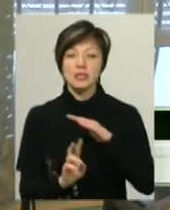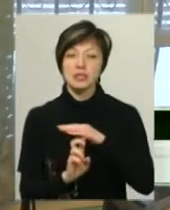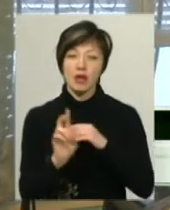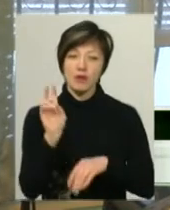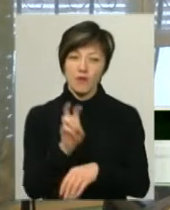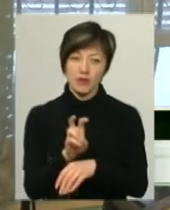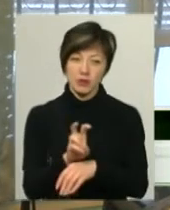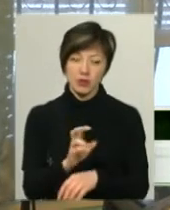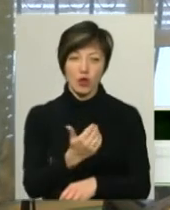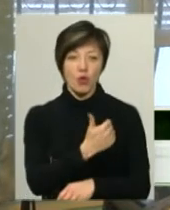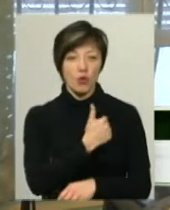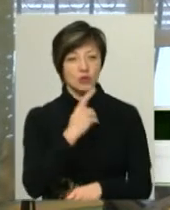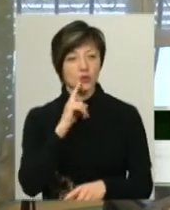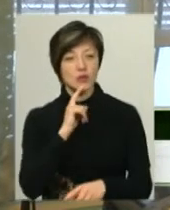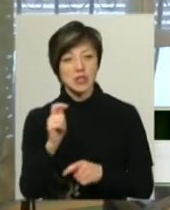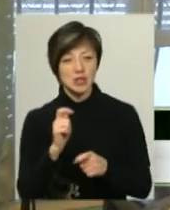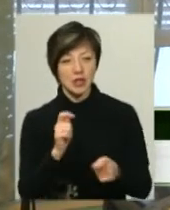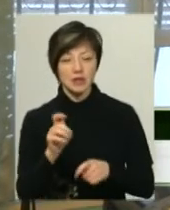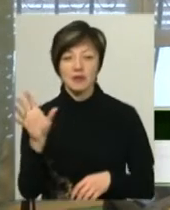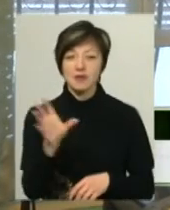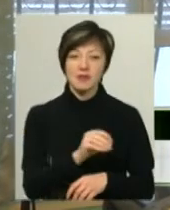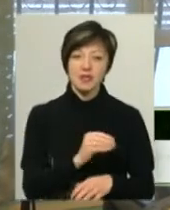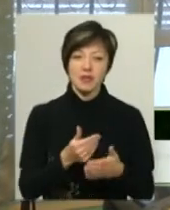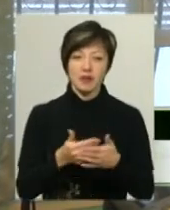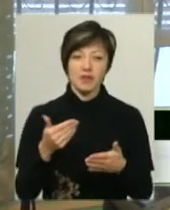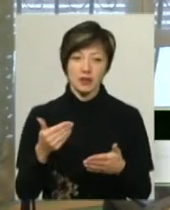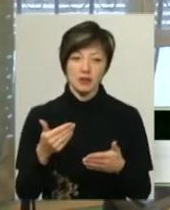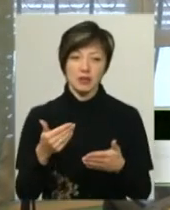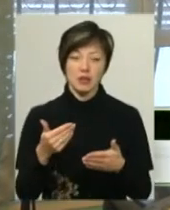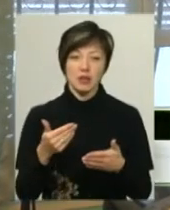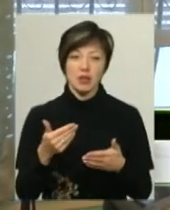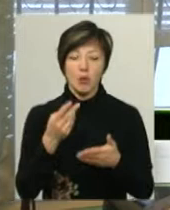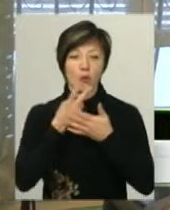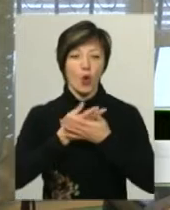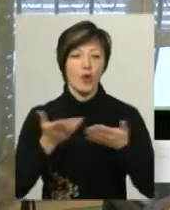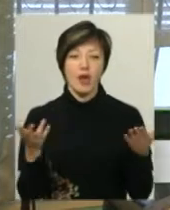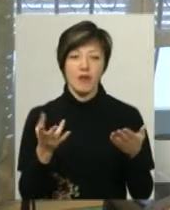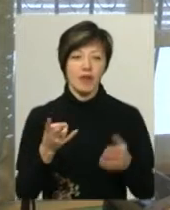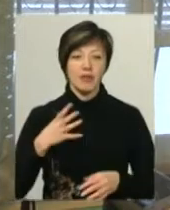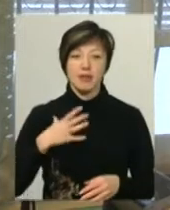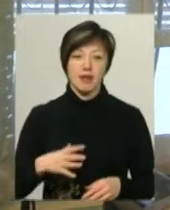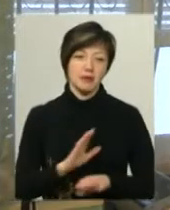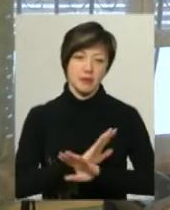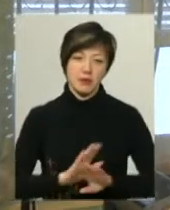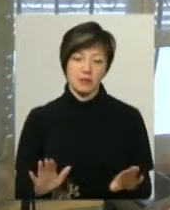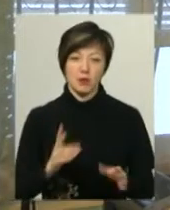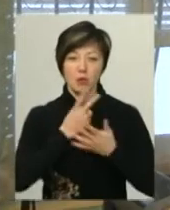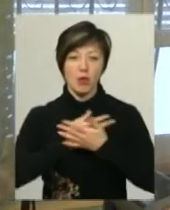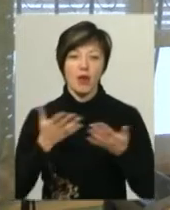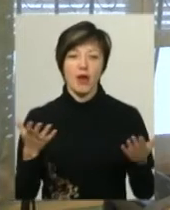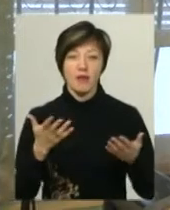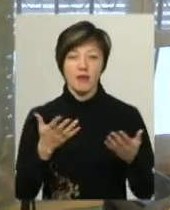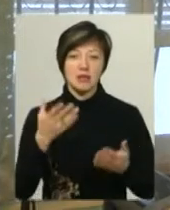відвідувати. Я хочу застерікати у всіх від прояви нетерпимості, від прояви